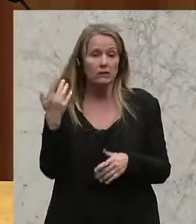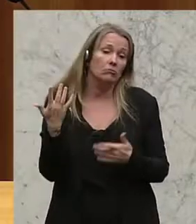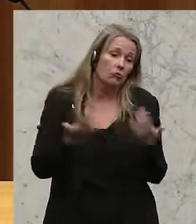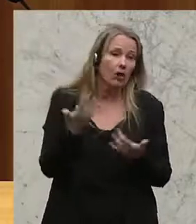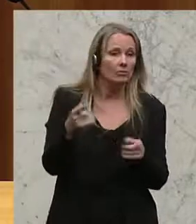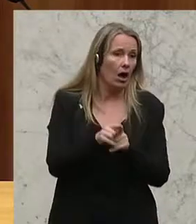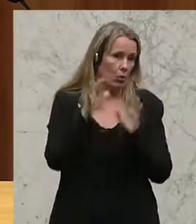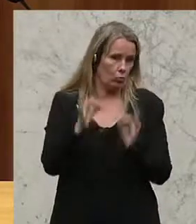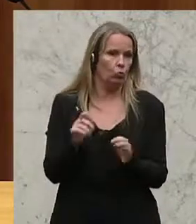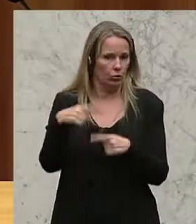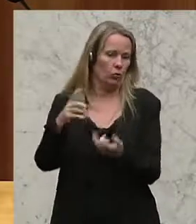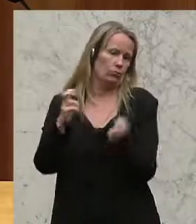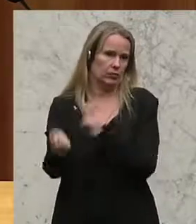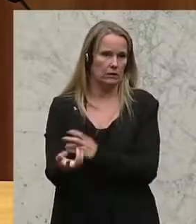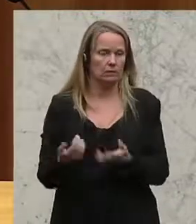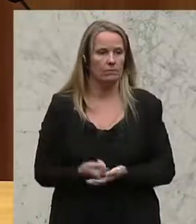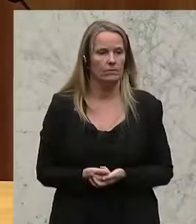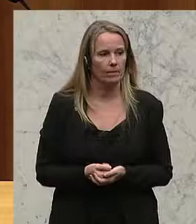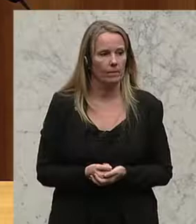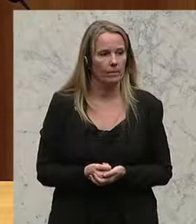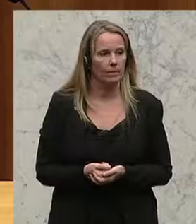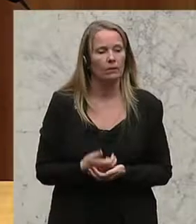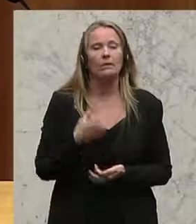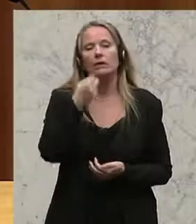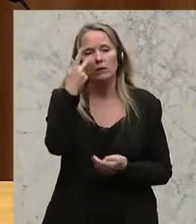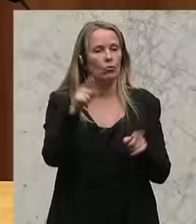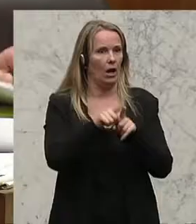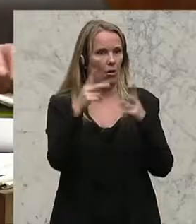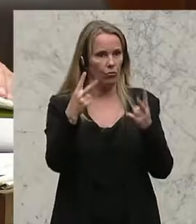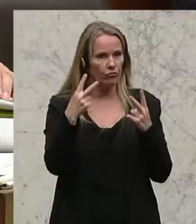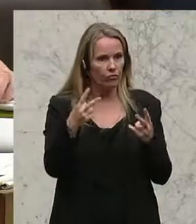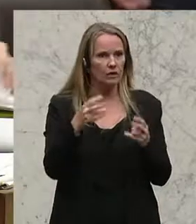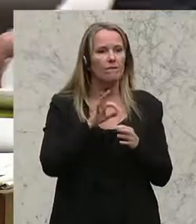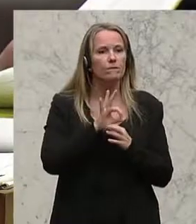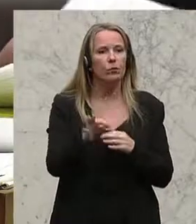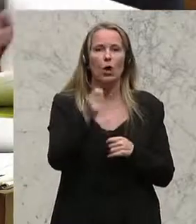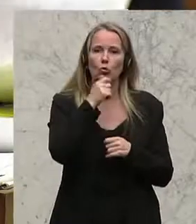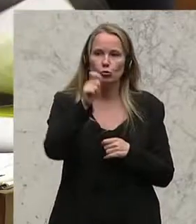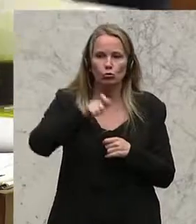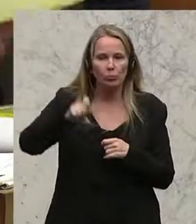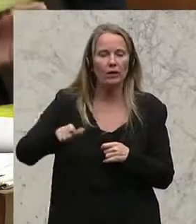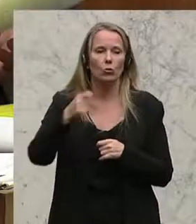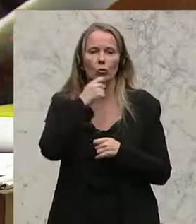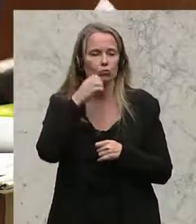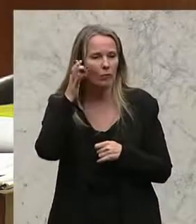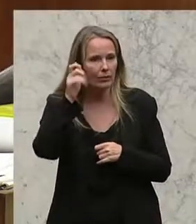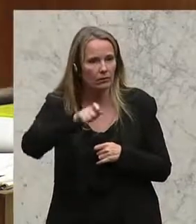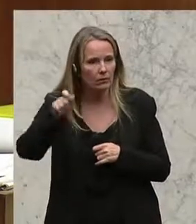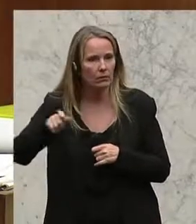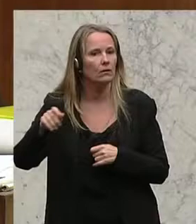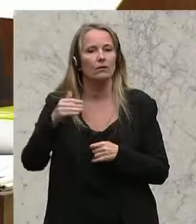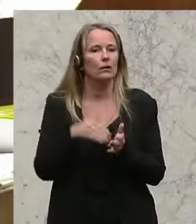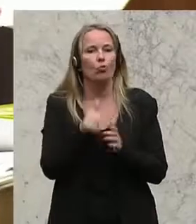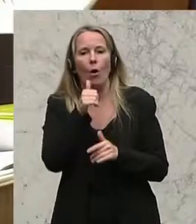gut, vielleicht das auch zu umzusetzen. Es ist natürlich auch wichtig, dass für den Konsumenten und den Konsumentinnen keine